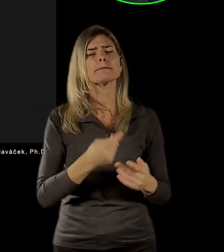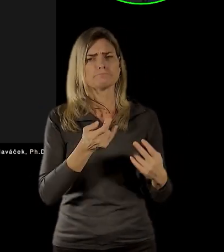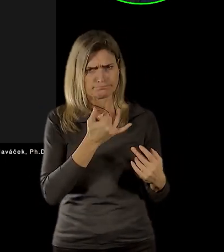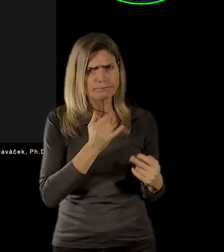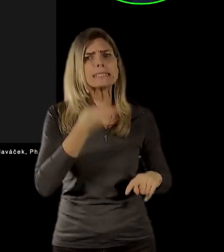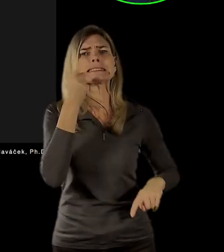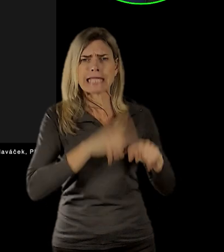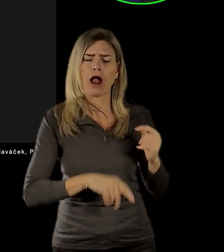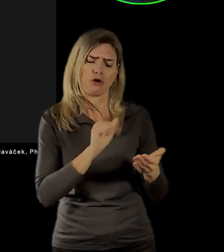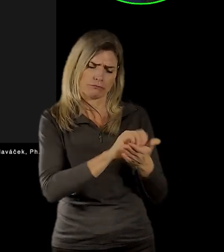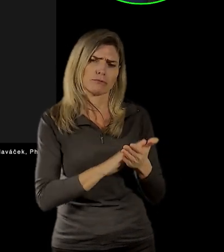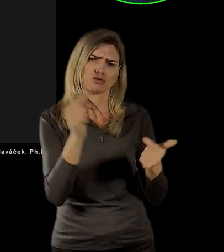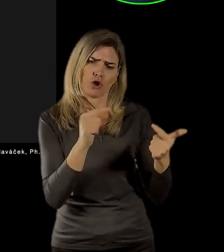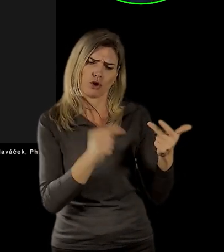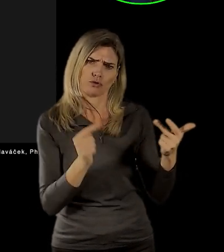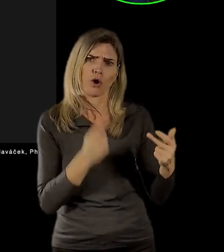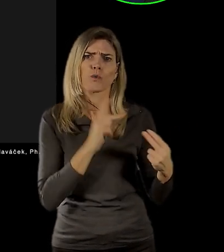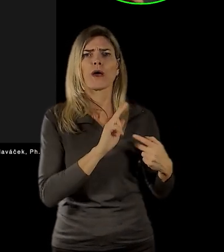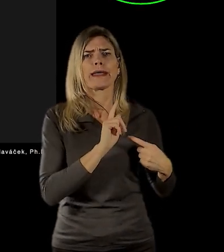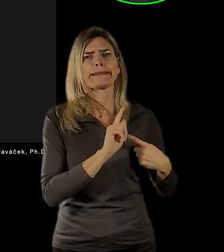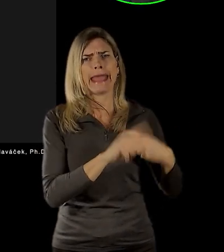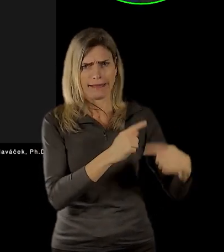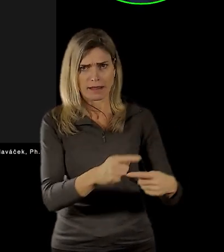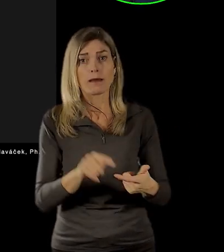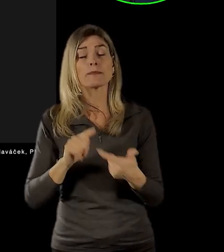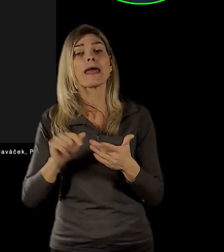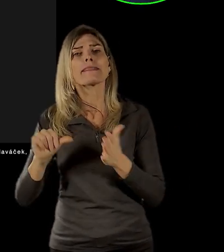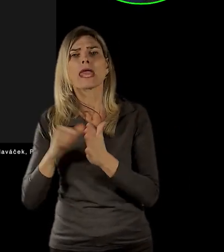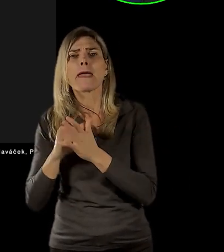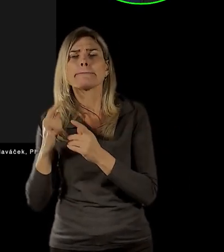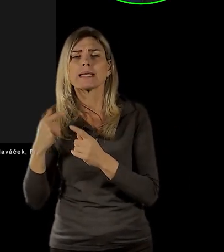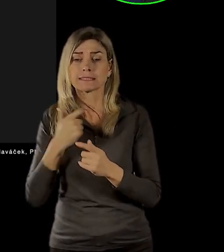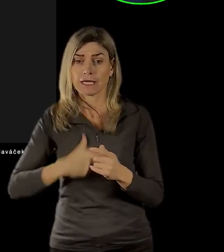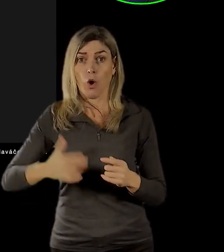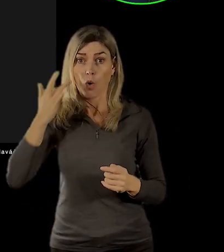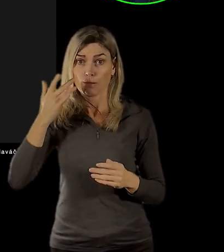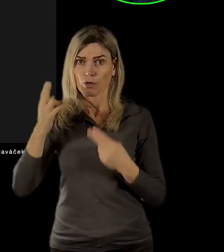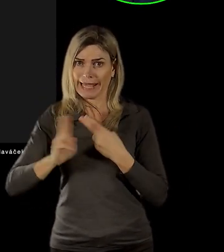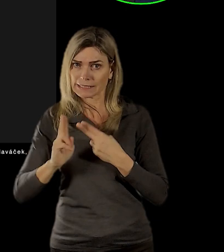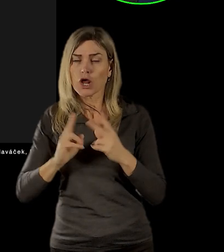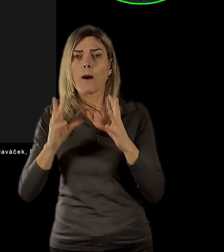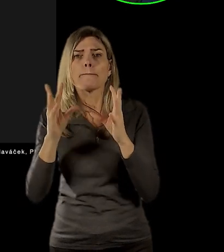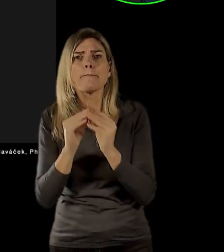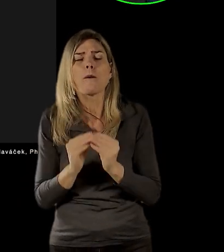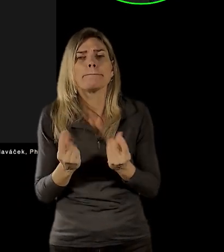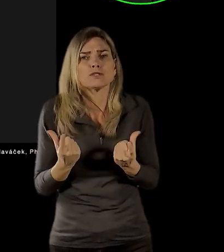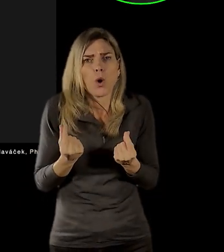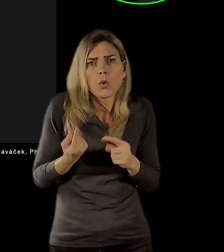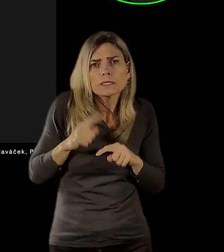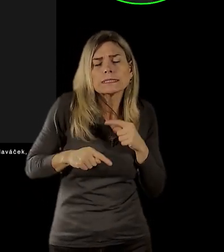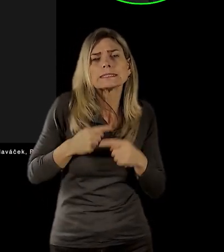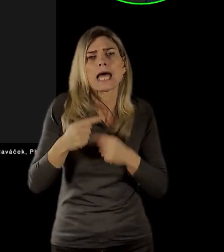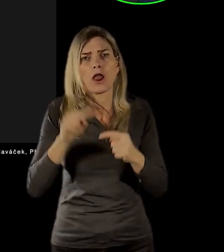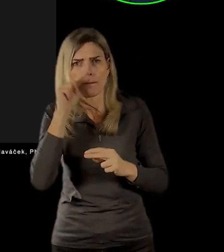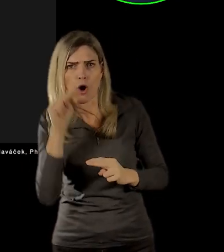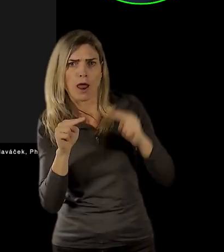něco, co se stalo, pak je dějepis, my historikové historičky to popisujeme, interpretujeme a